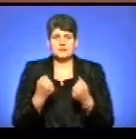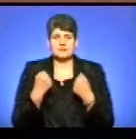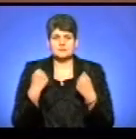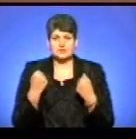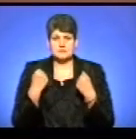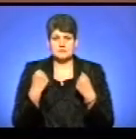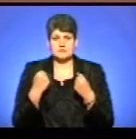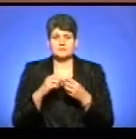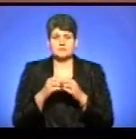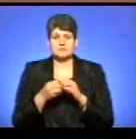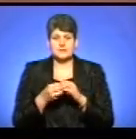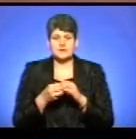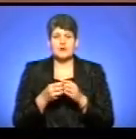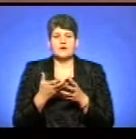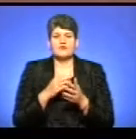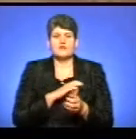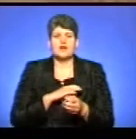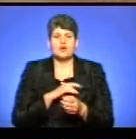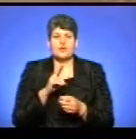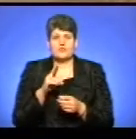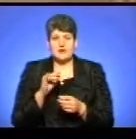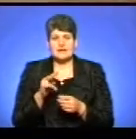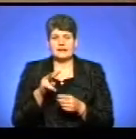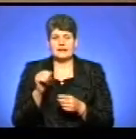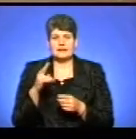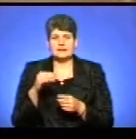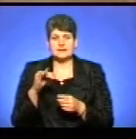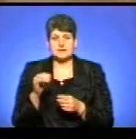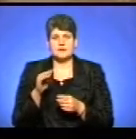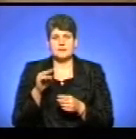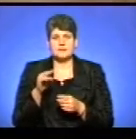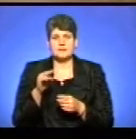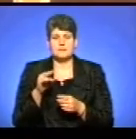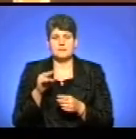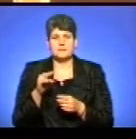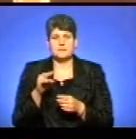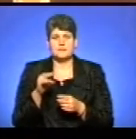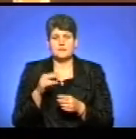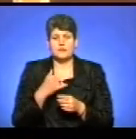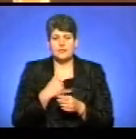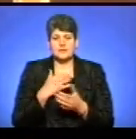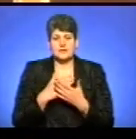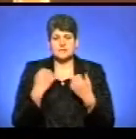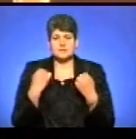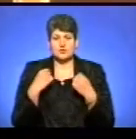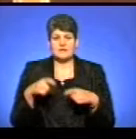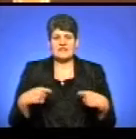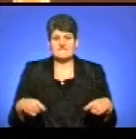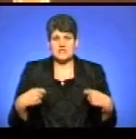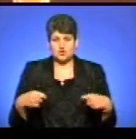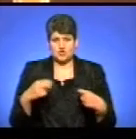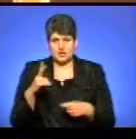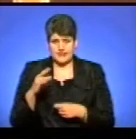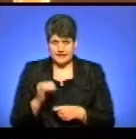фізичними вадами. Зокрема, вихованців владижинської школи Паратхе Квандо. У мене є спортсмени-візочники, то